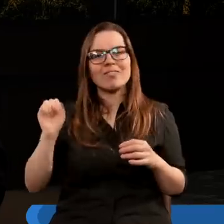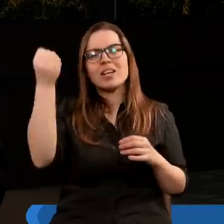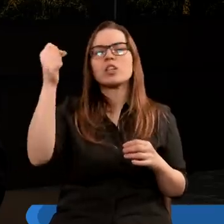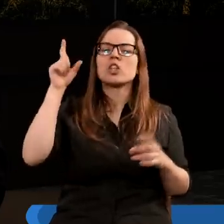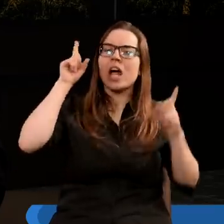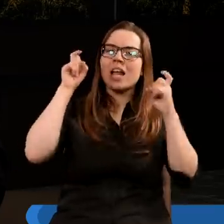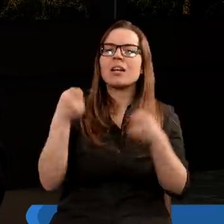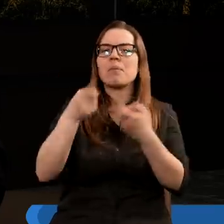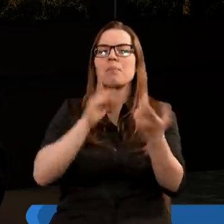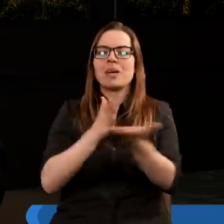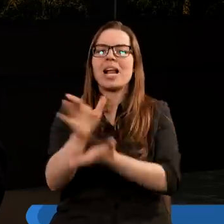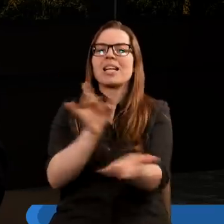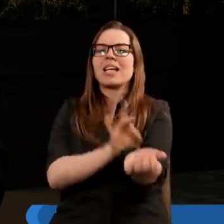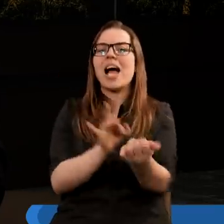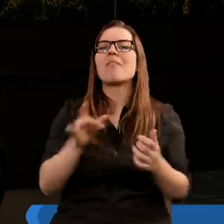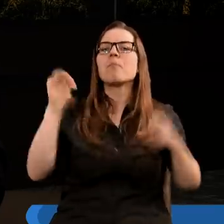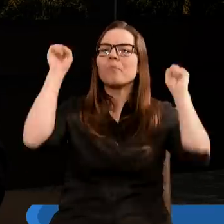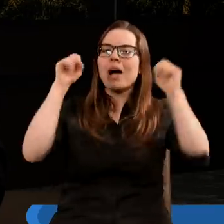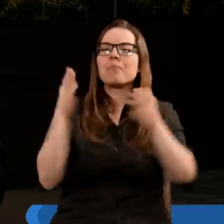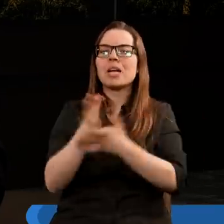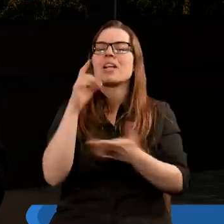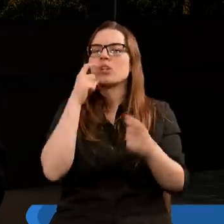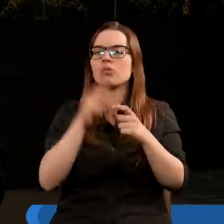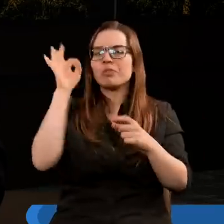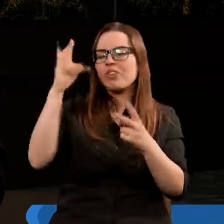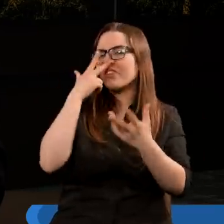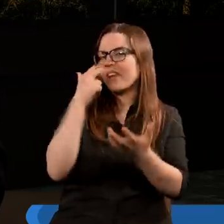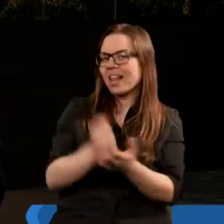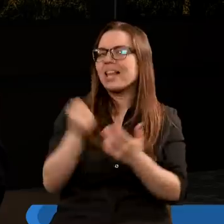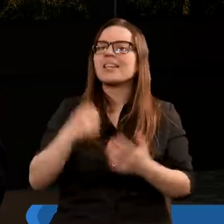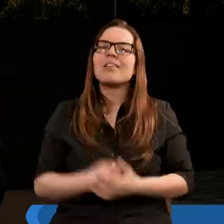szatana przez krew baranka i przez słowo swojego świadectwa.